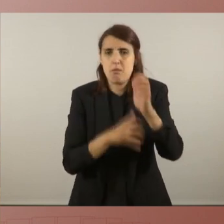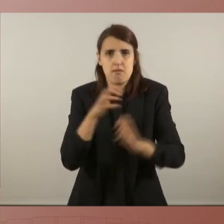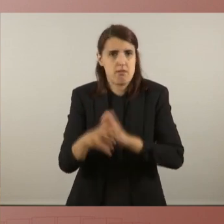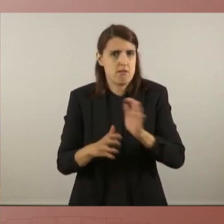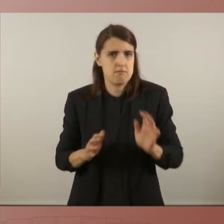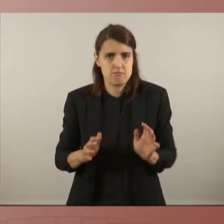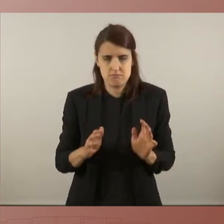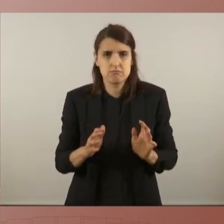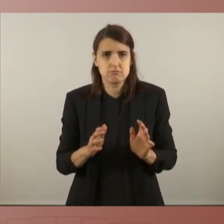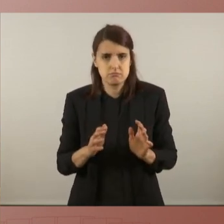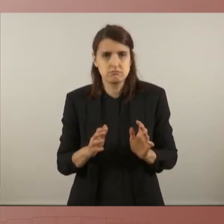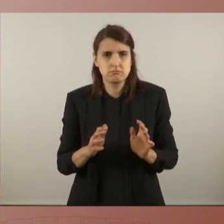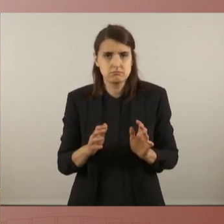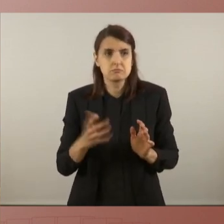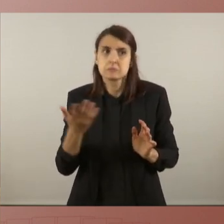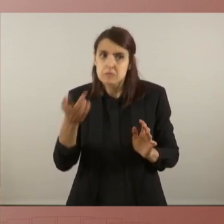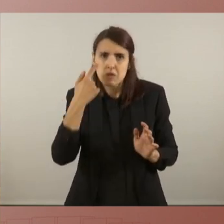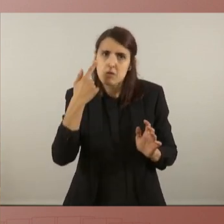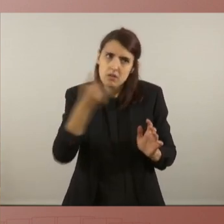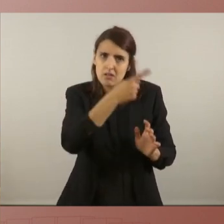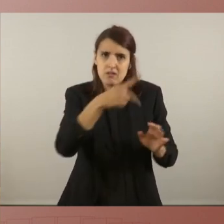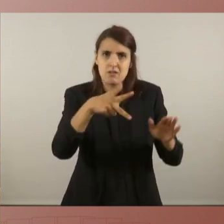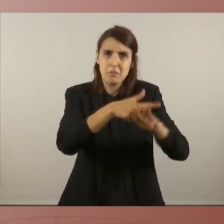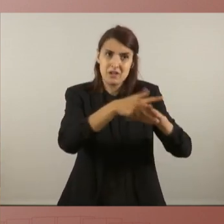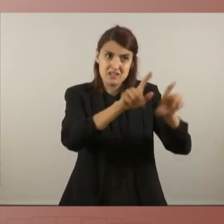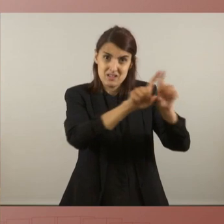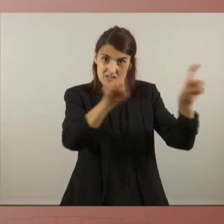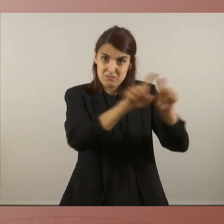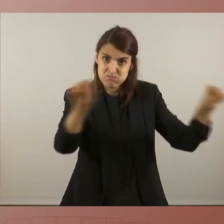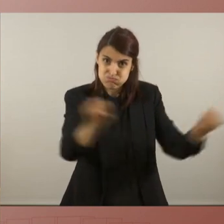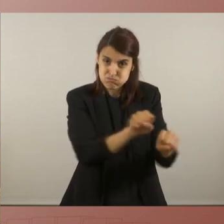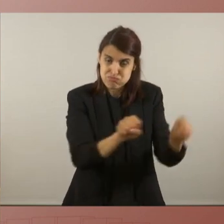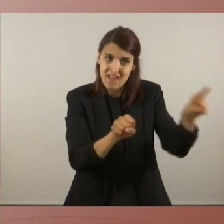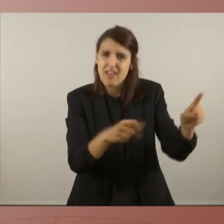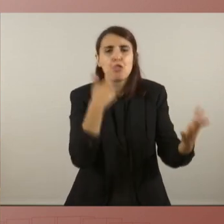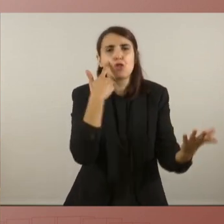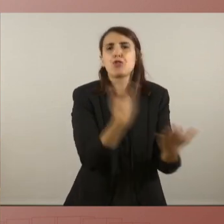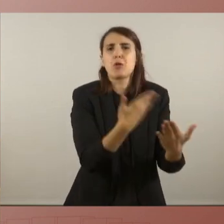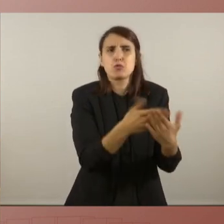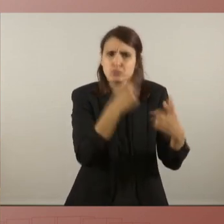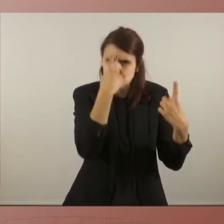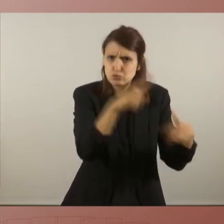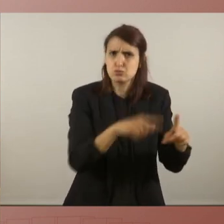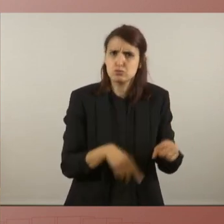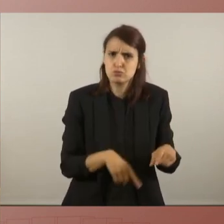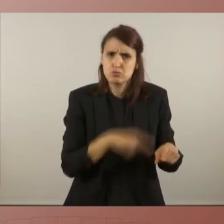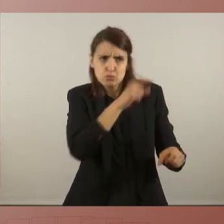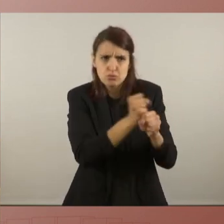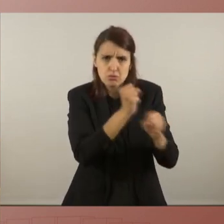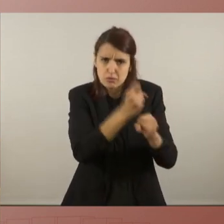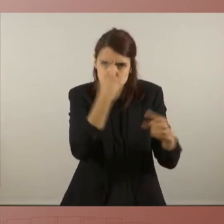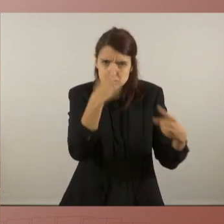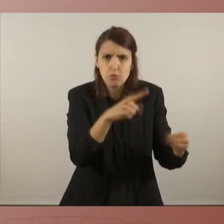haurien de ser els grans tenidors els fons voltors qui en tot cas haurien de fer la feina per